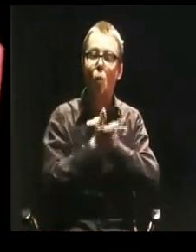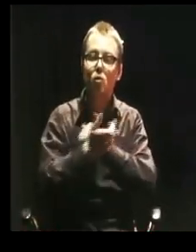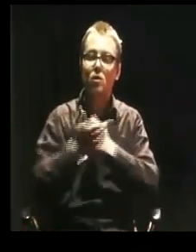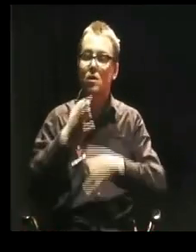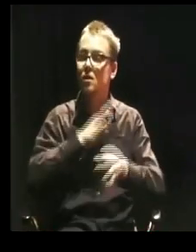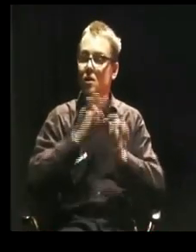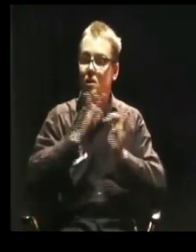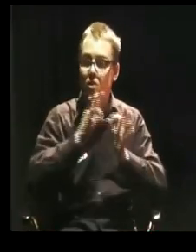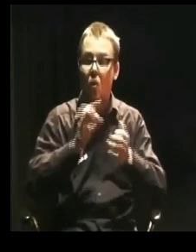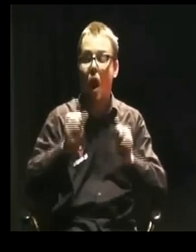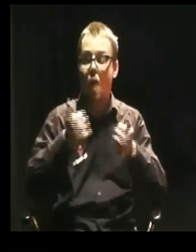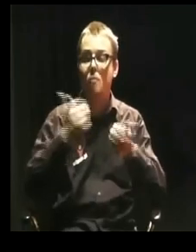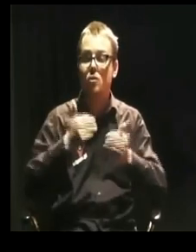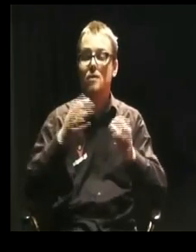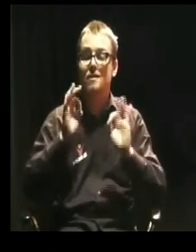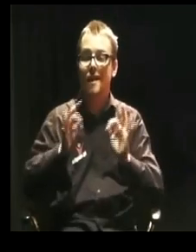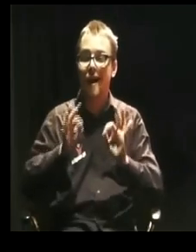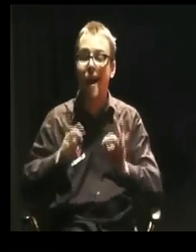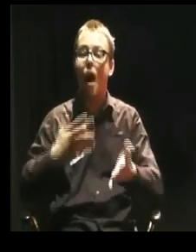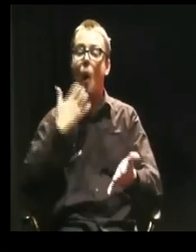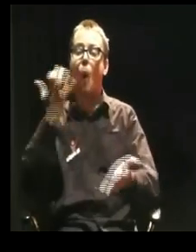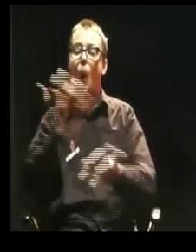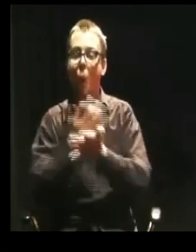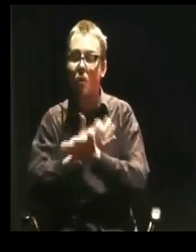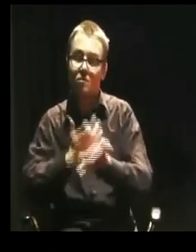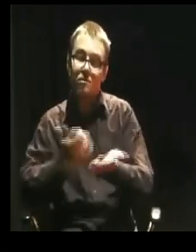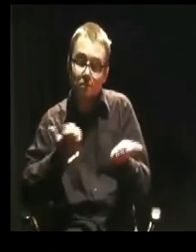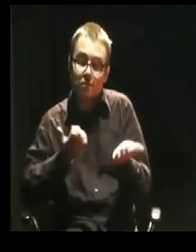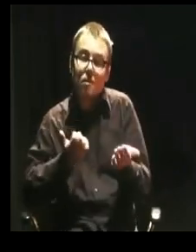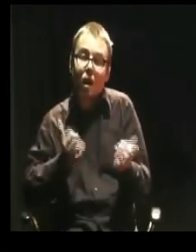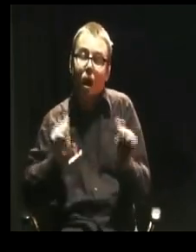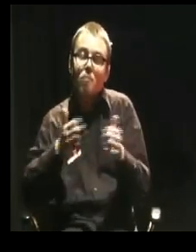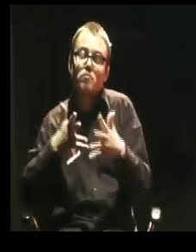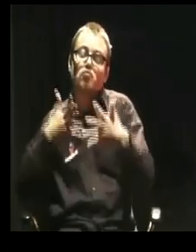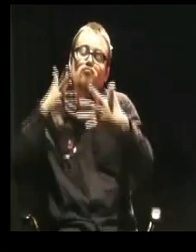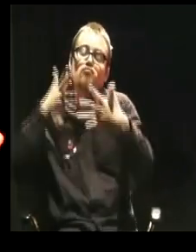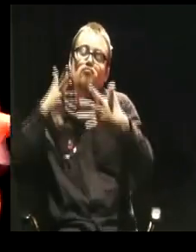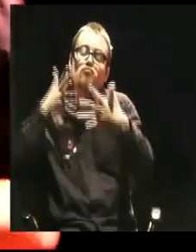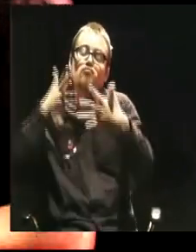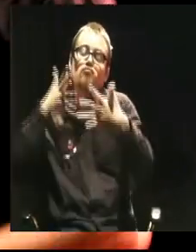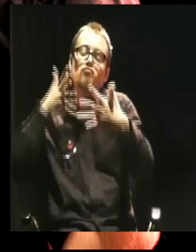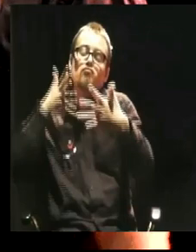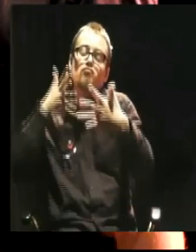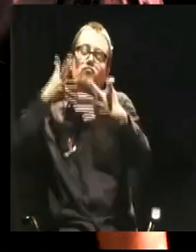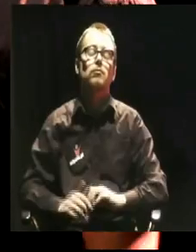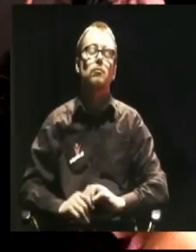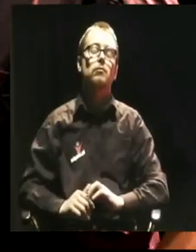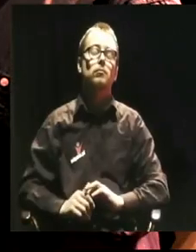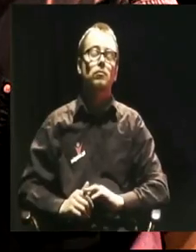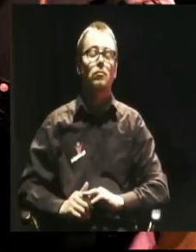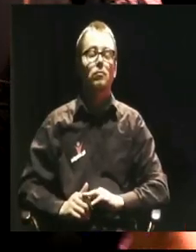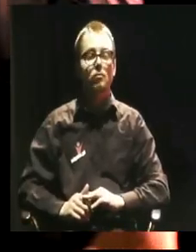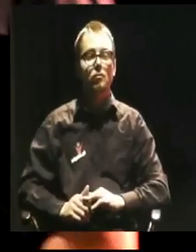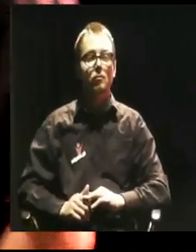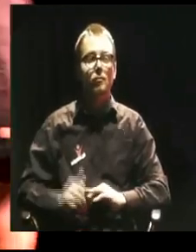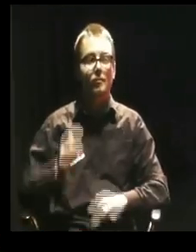zrobić pożytek dla siebie i być może jak ktoś jest na tyle miły, to dla społeczeństwa. My z